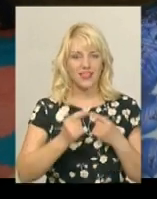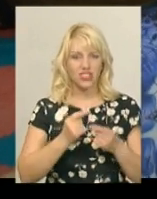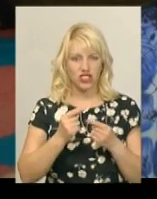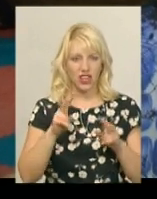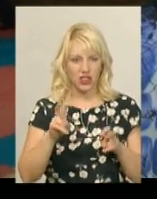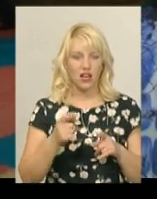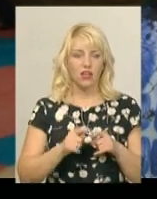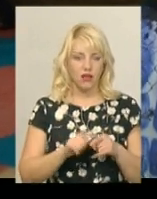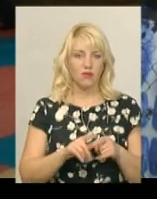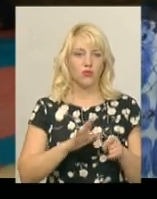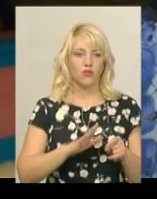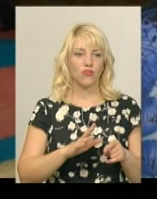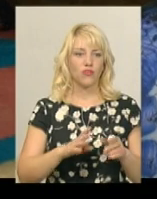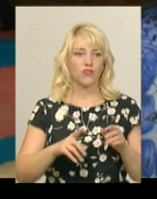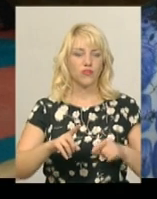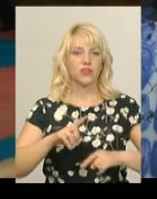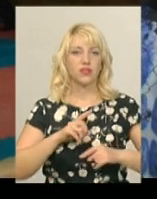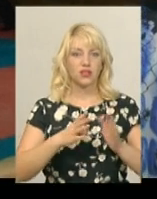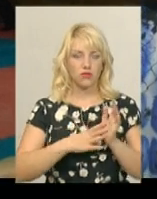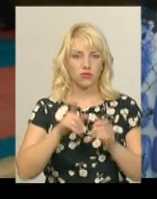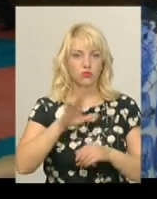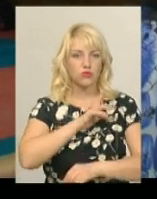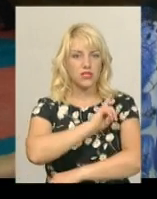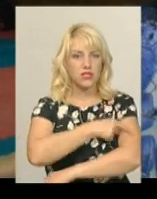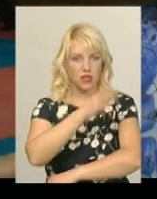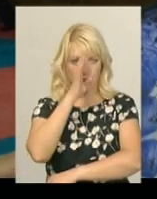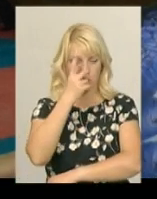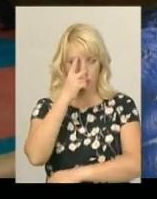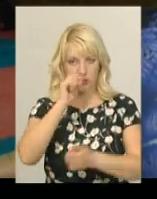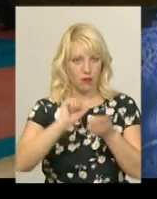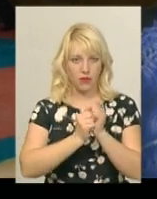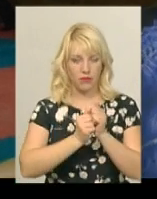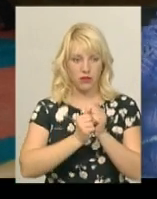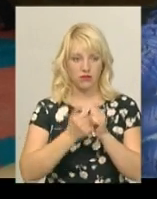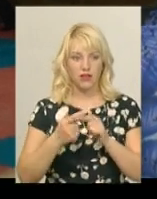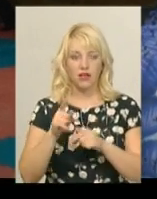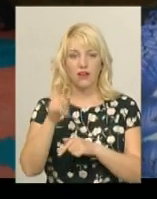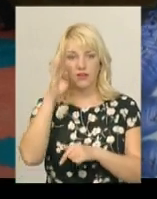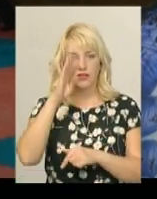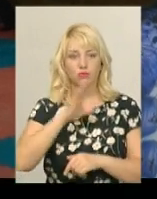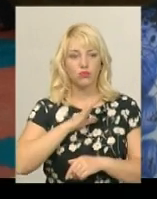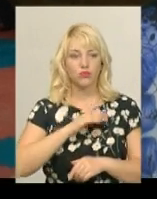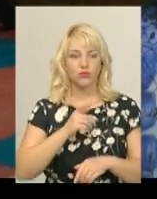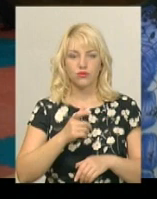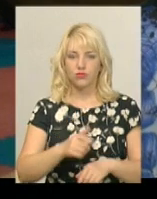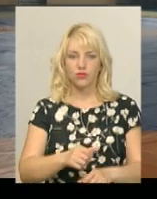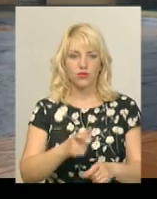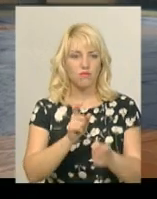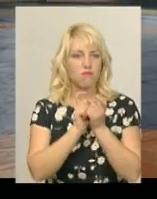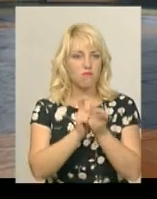А чим самим? Там був сильний суперник і він дуже добре бився.